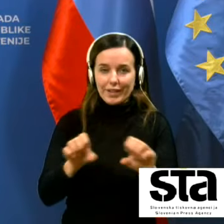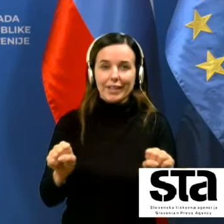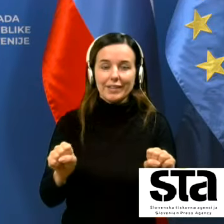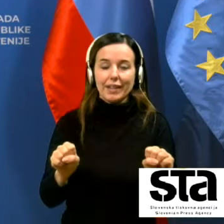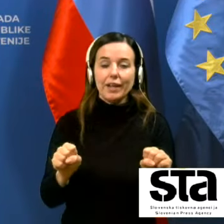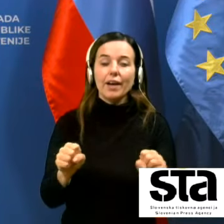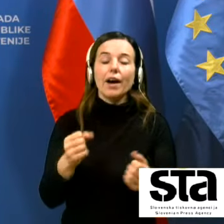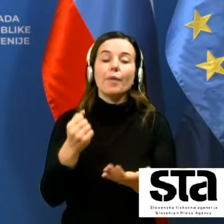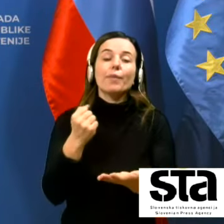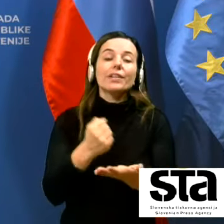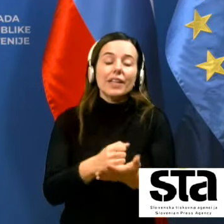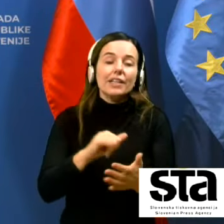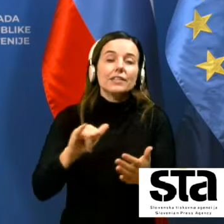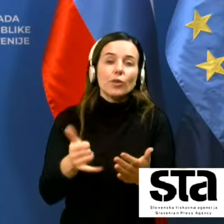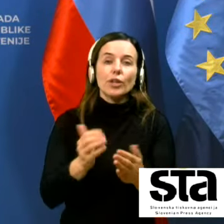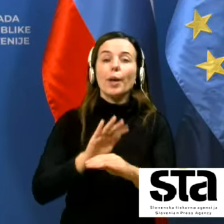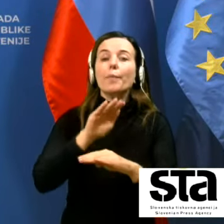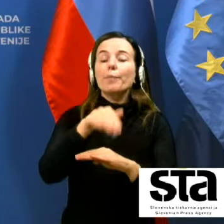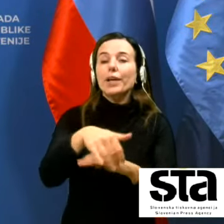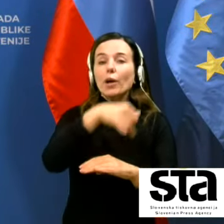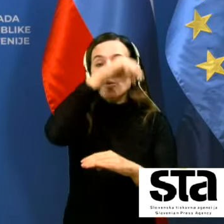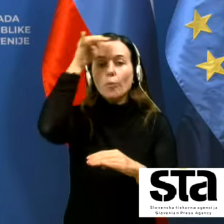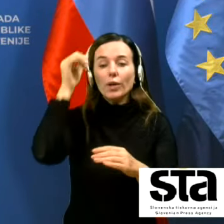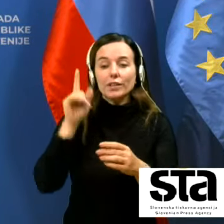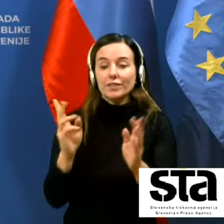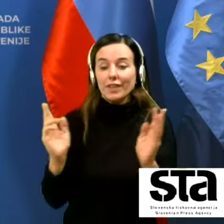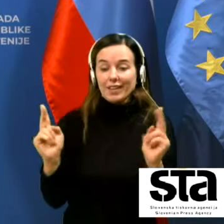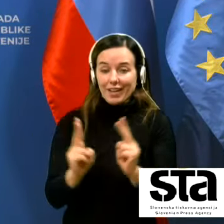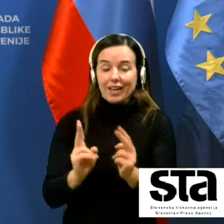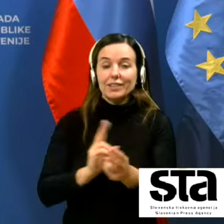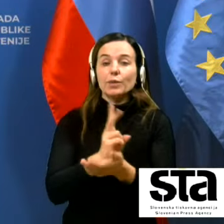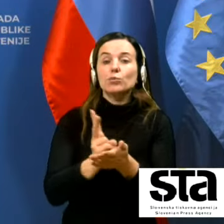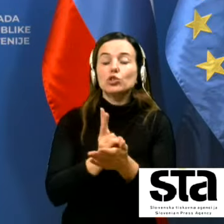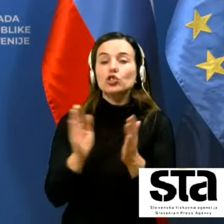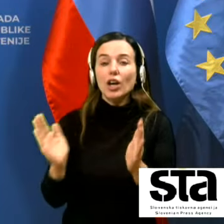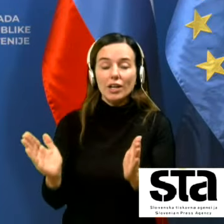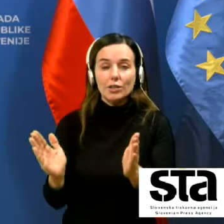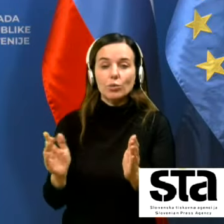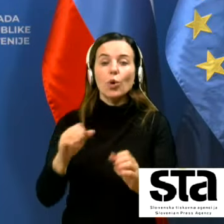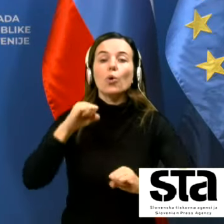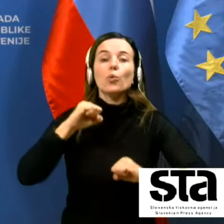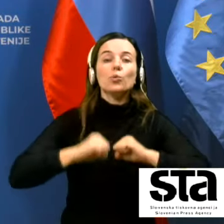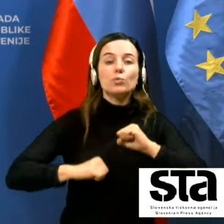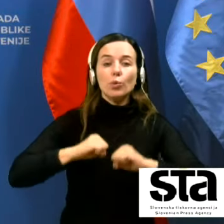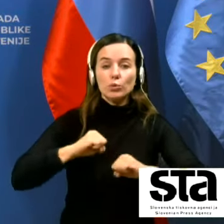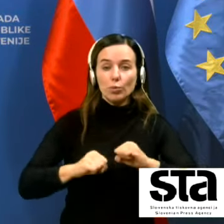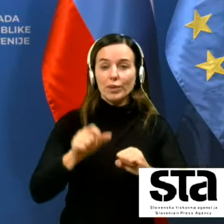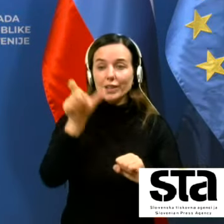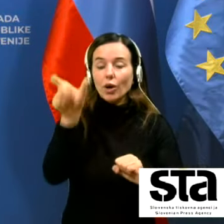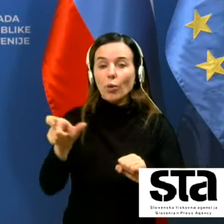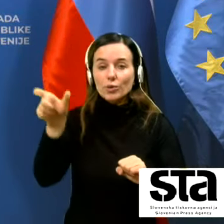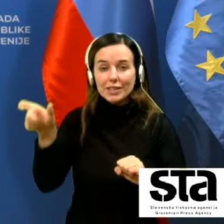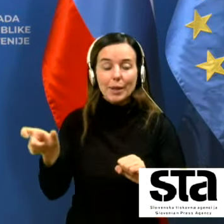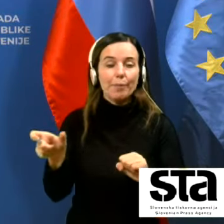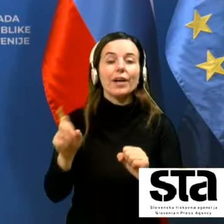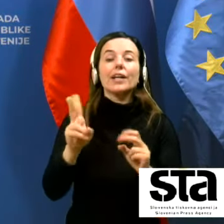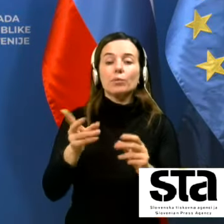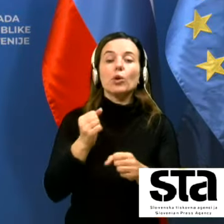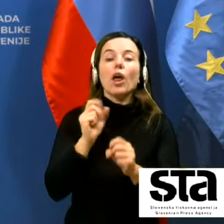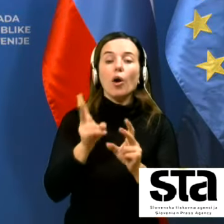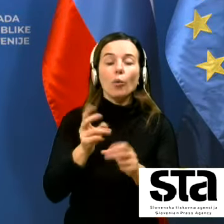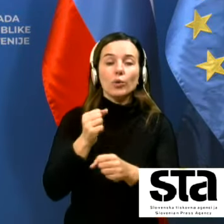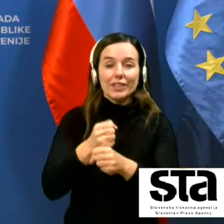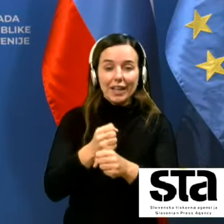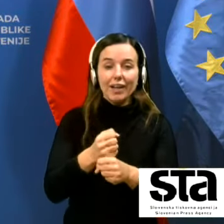preko poletja in v kratkem roku ti pač usposobljenega kadra ki bo znal ki bo delal ki je na razpolago